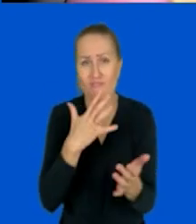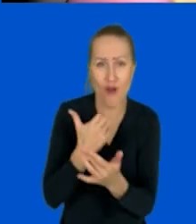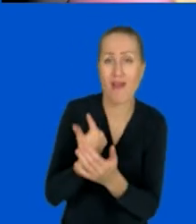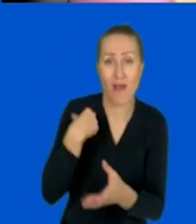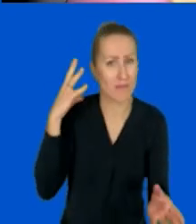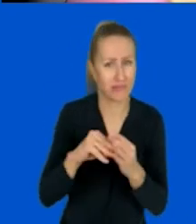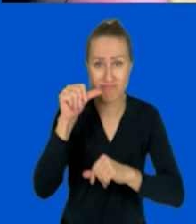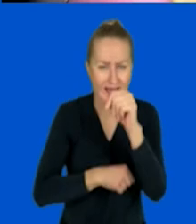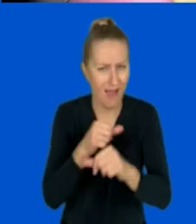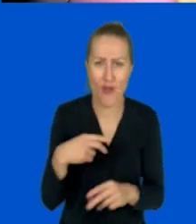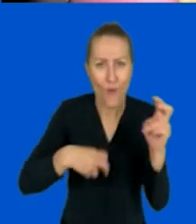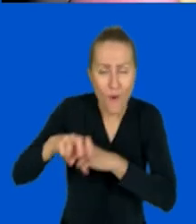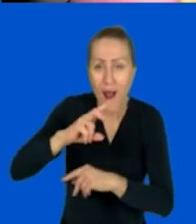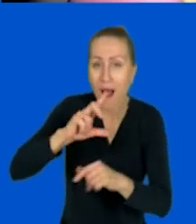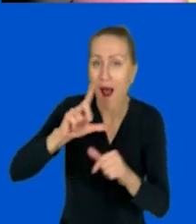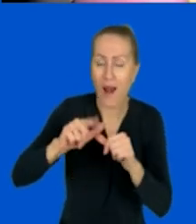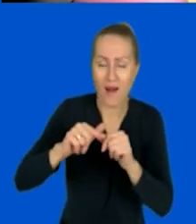a ciągle się nowych uczę.